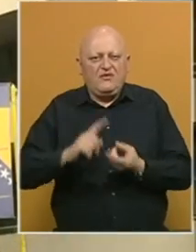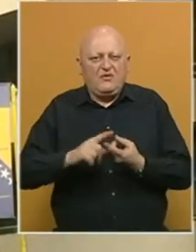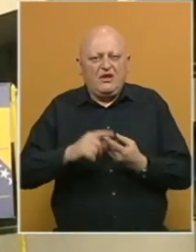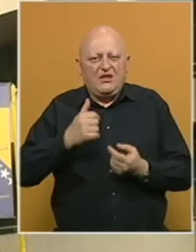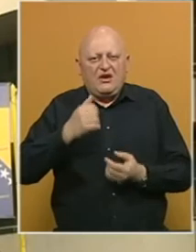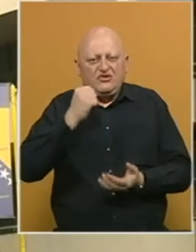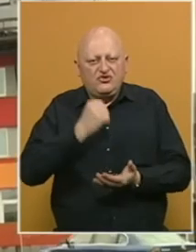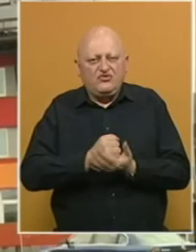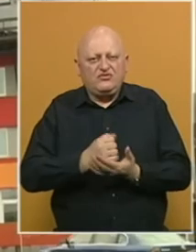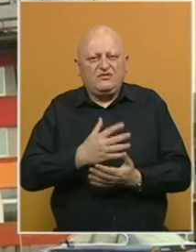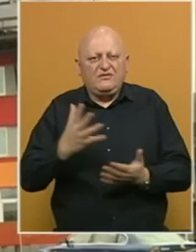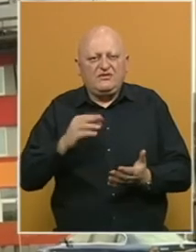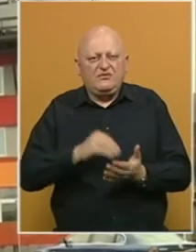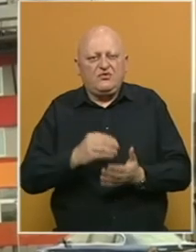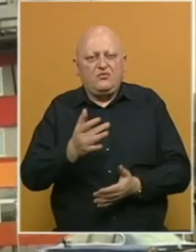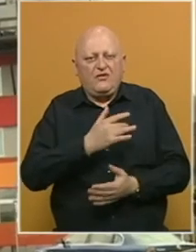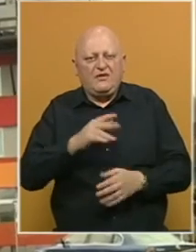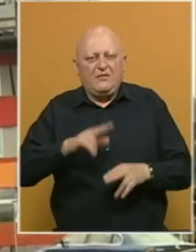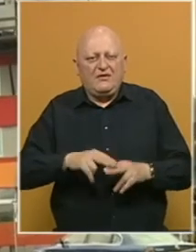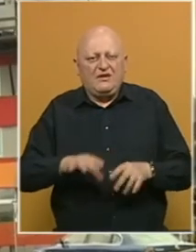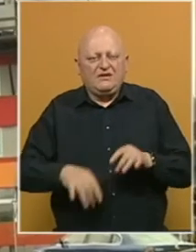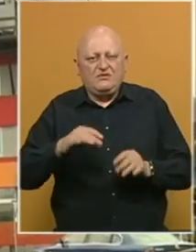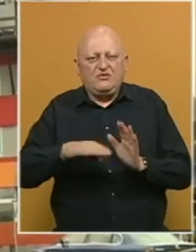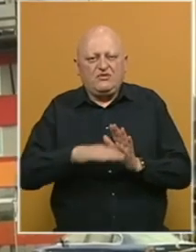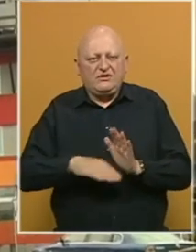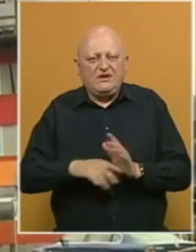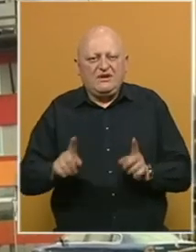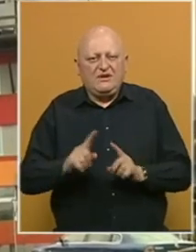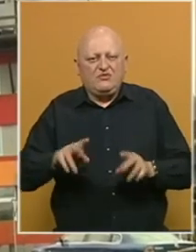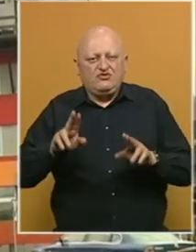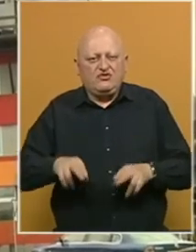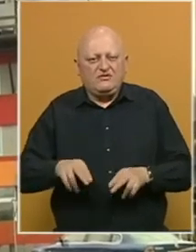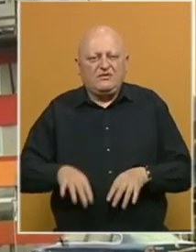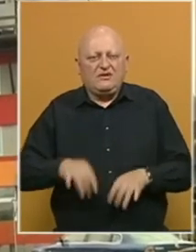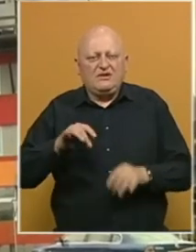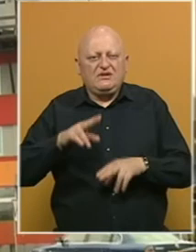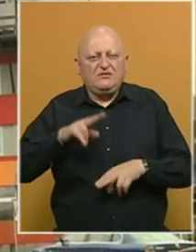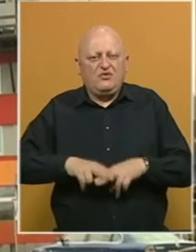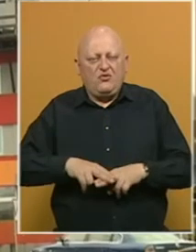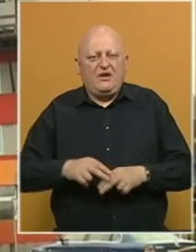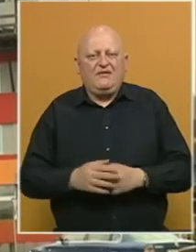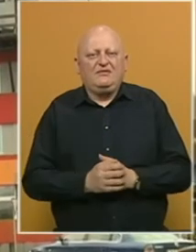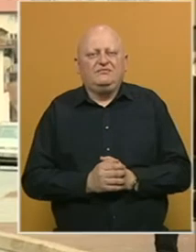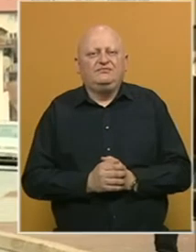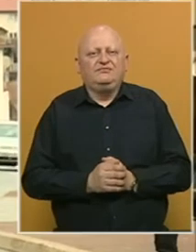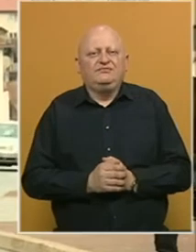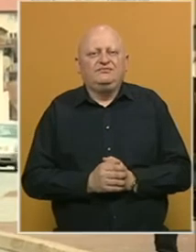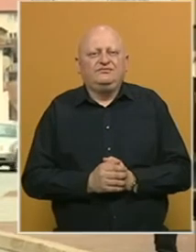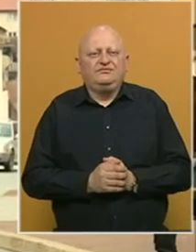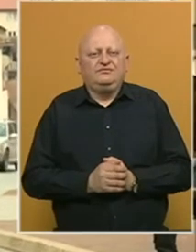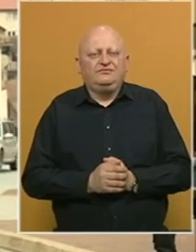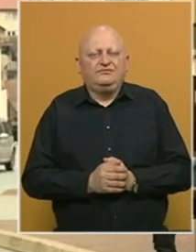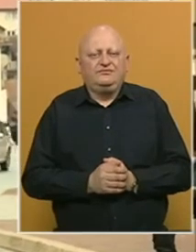2. februara, nakon što je utvrđen veći broj povreda pravila izbornog procesa i nemogućnosti ostvarivanja izbornog prava. Za